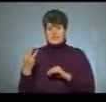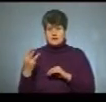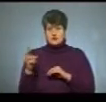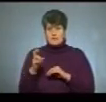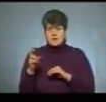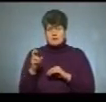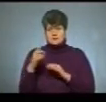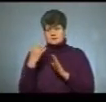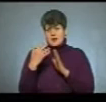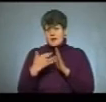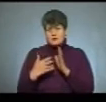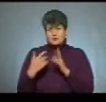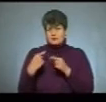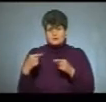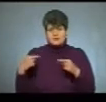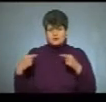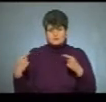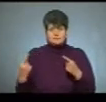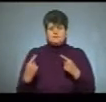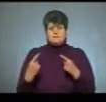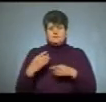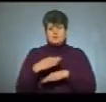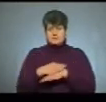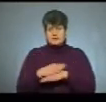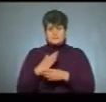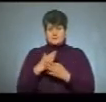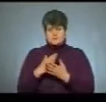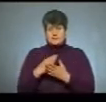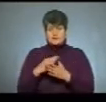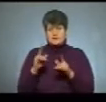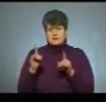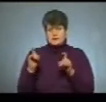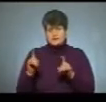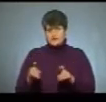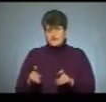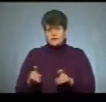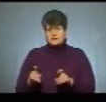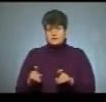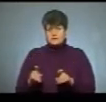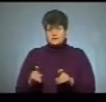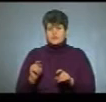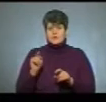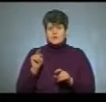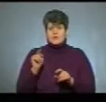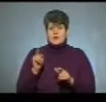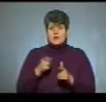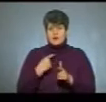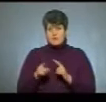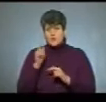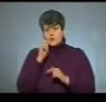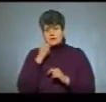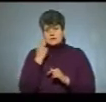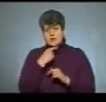з переліку тих предметів, які виносяться на тестування. Таким чином, або на українську мову,